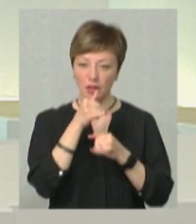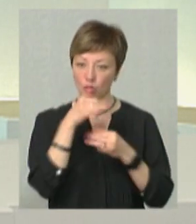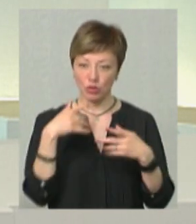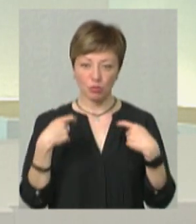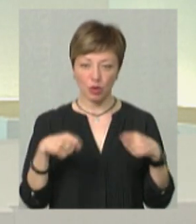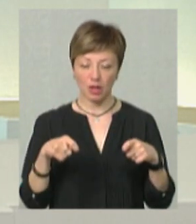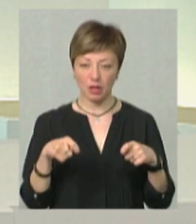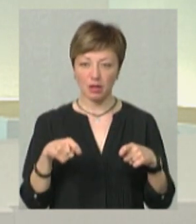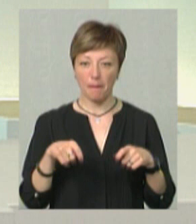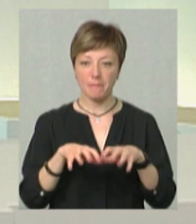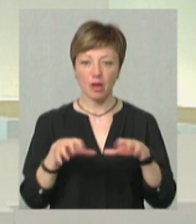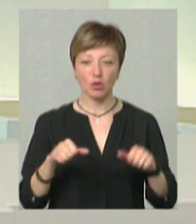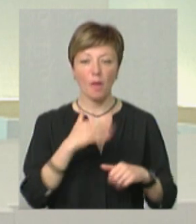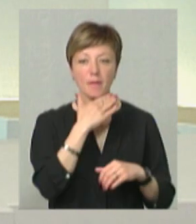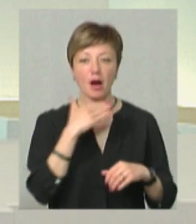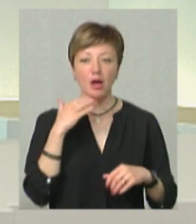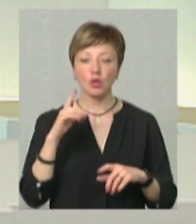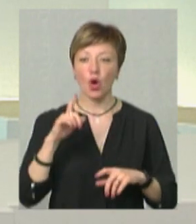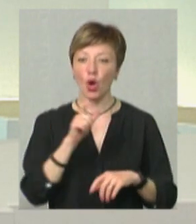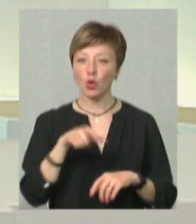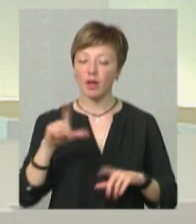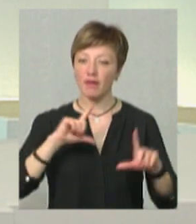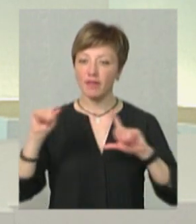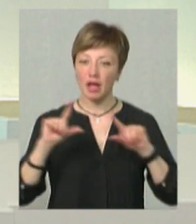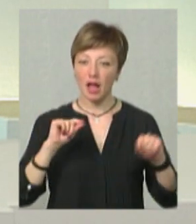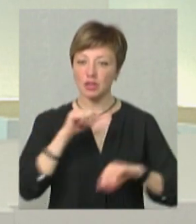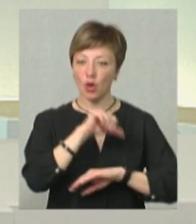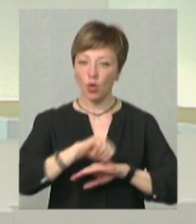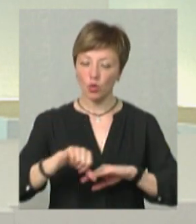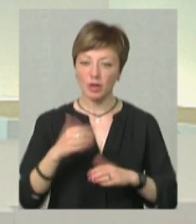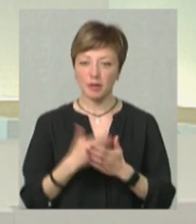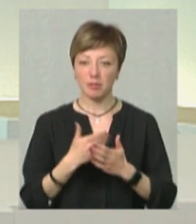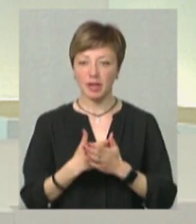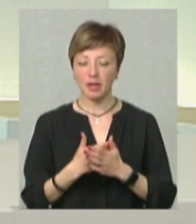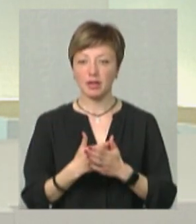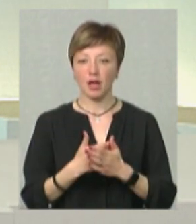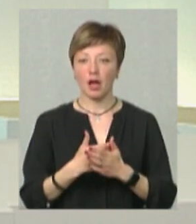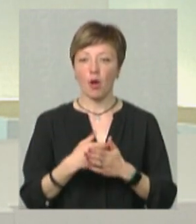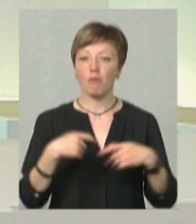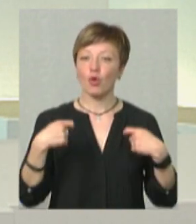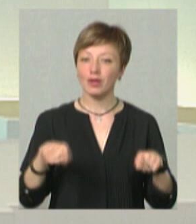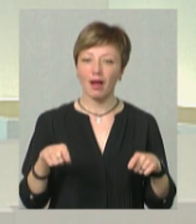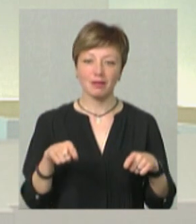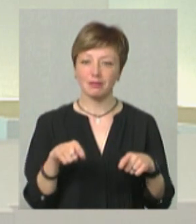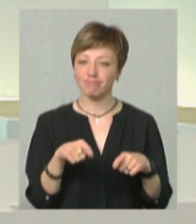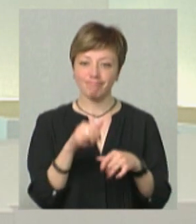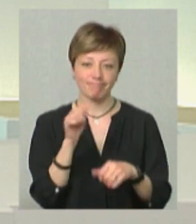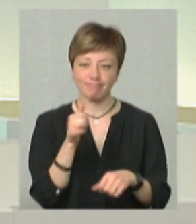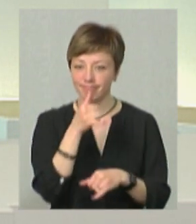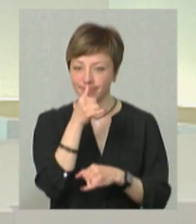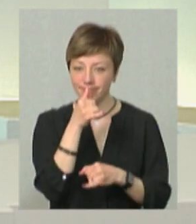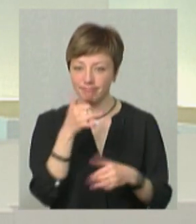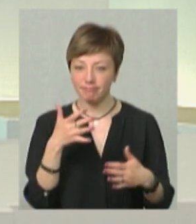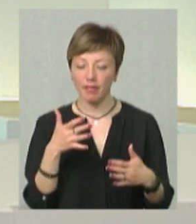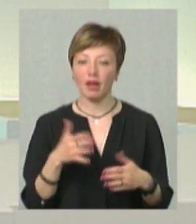відчужити майно. Багато людей виїхало за кордон. Наприклад, дружина-власниця, чоловік залишився тут, і продати вони вже по дорученню не можуть.